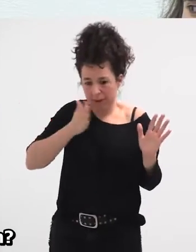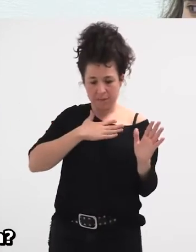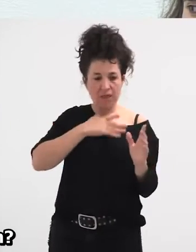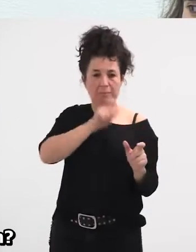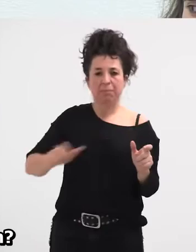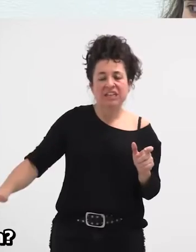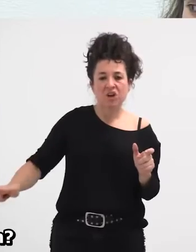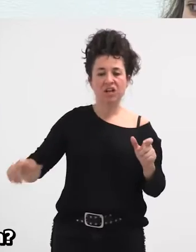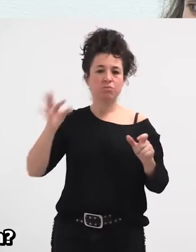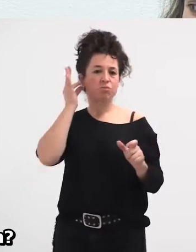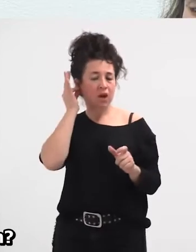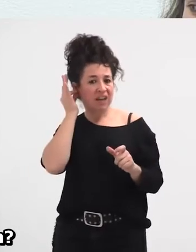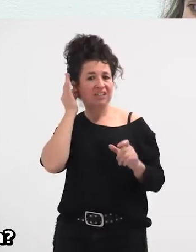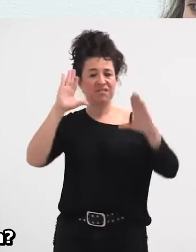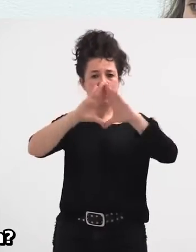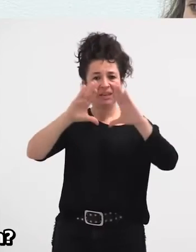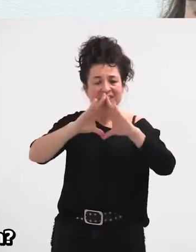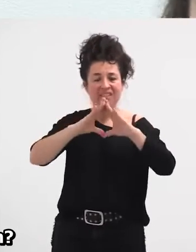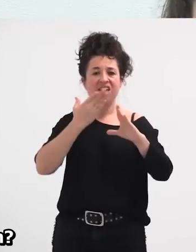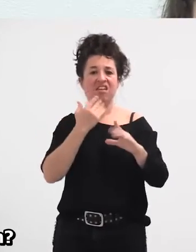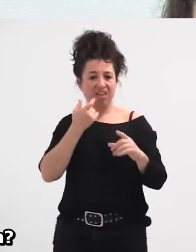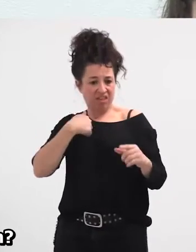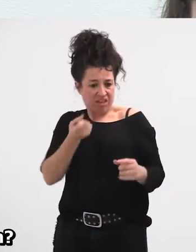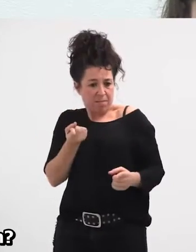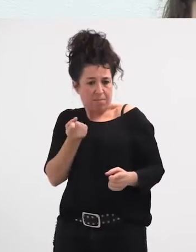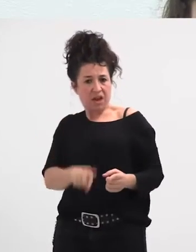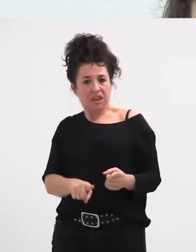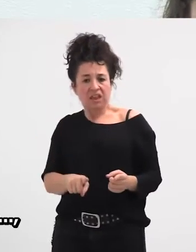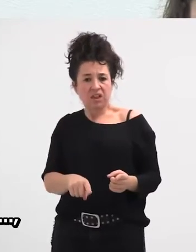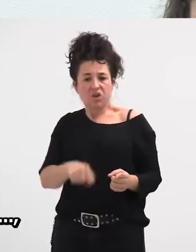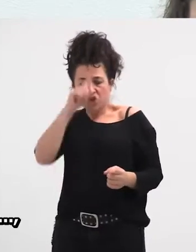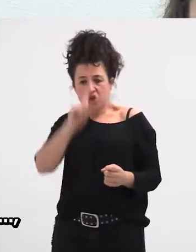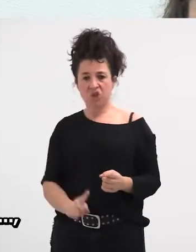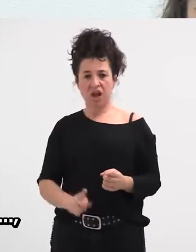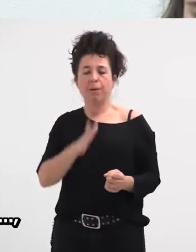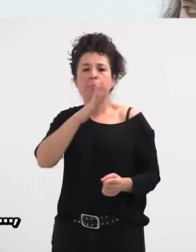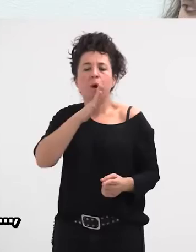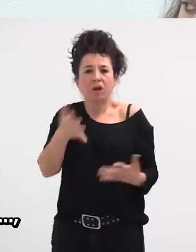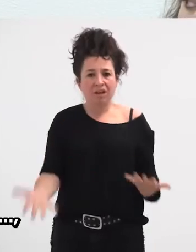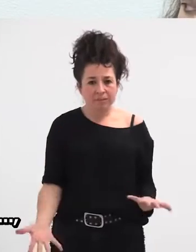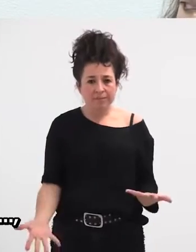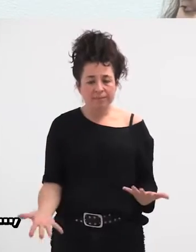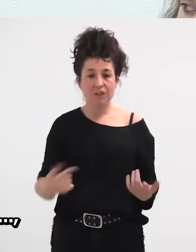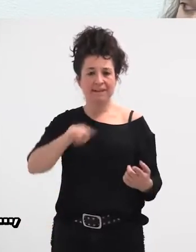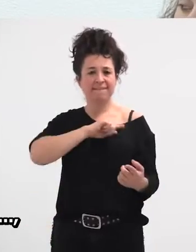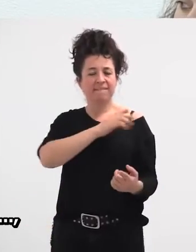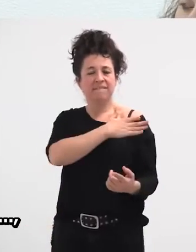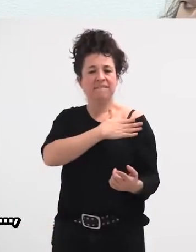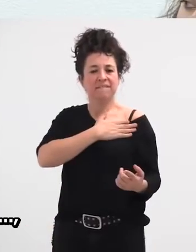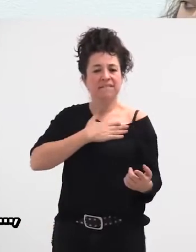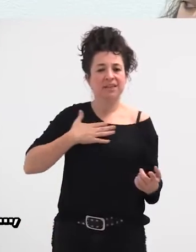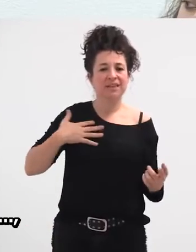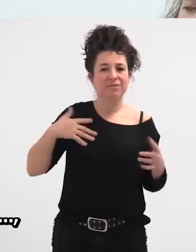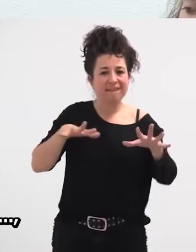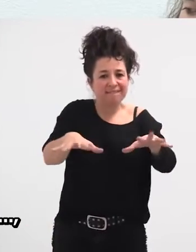emakume feminista batek ez daki euskal herrian gaur egun. Orduan pixak gure ambizioa ere, eta oso